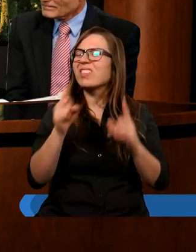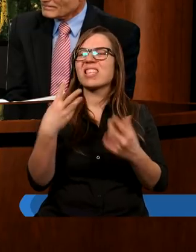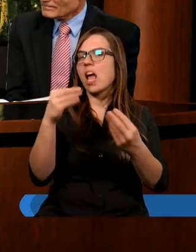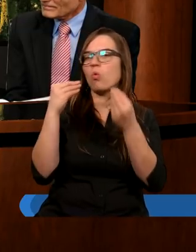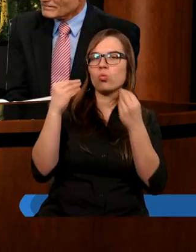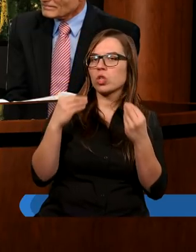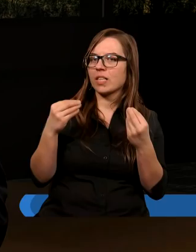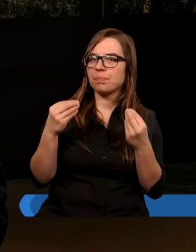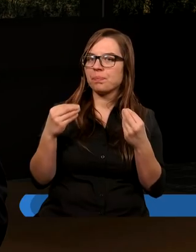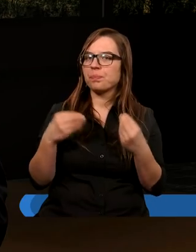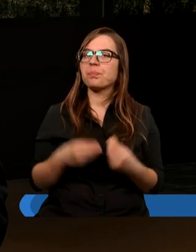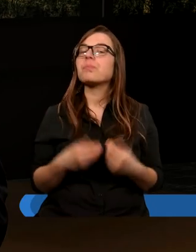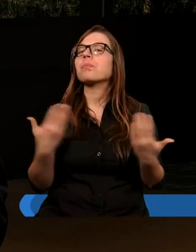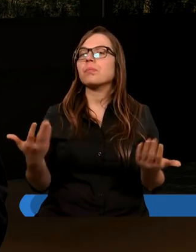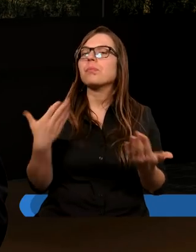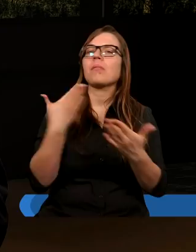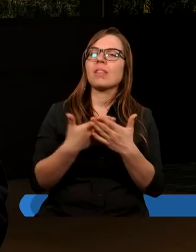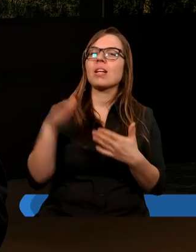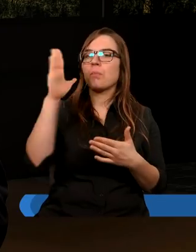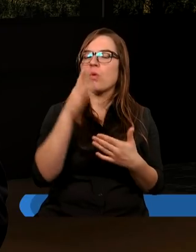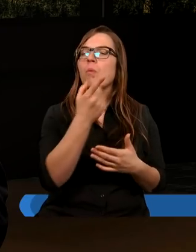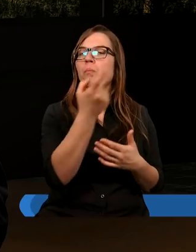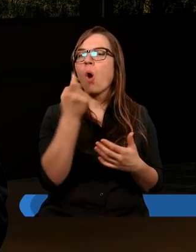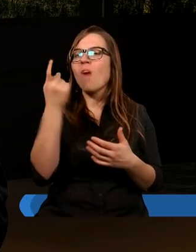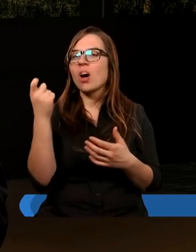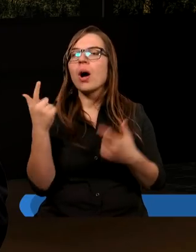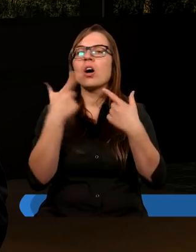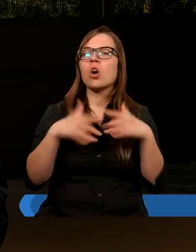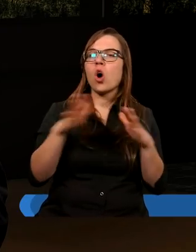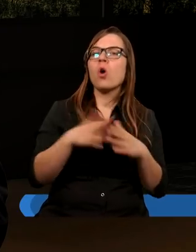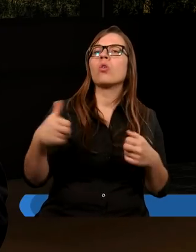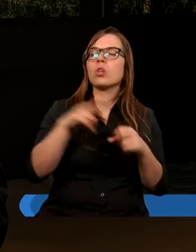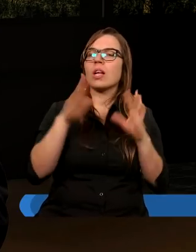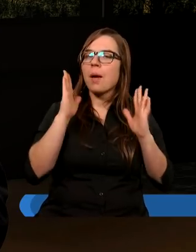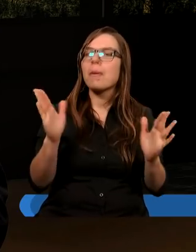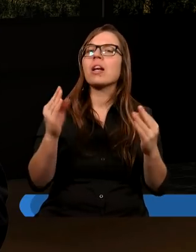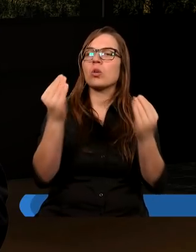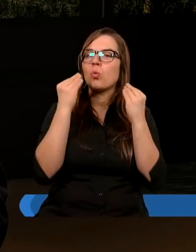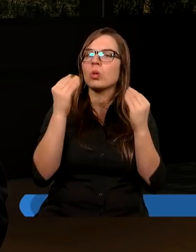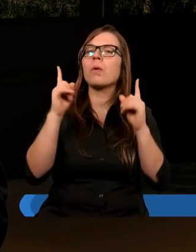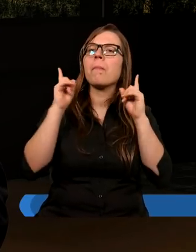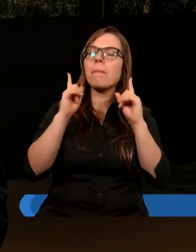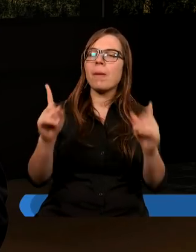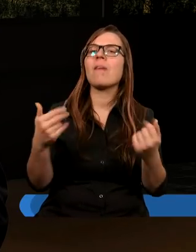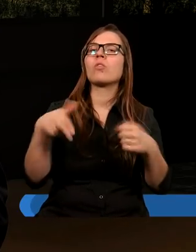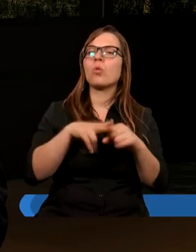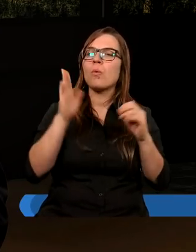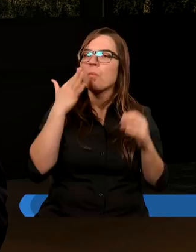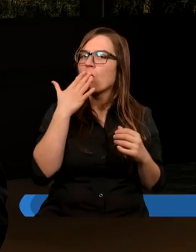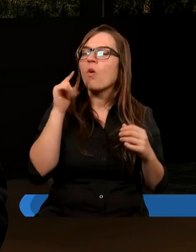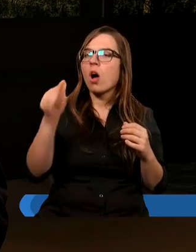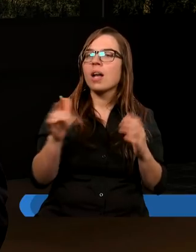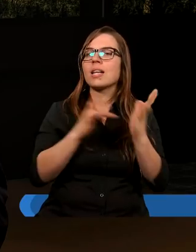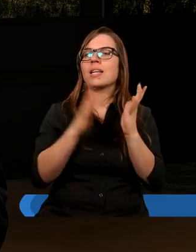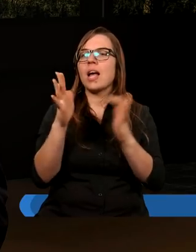uczy. I dlatego Bóg powołał kościół, który będzie uczył prawdy, która mówi o tym, że